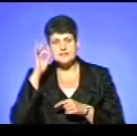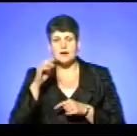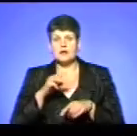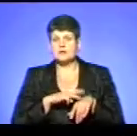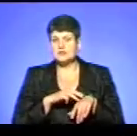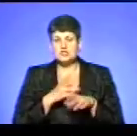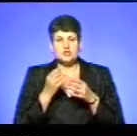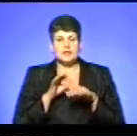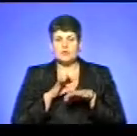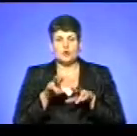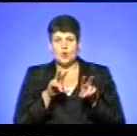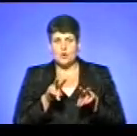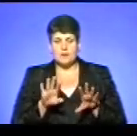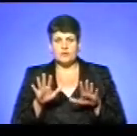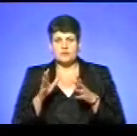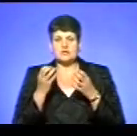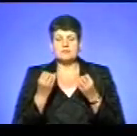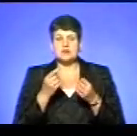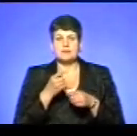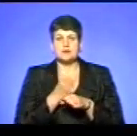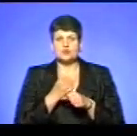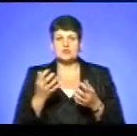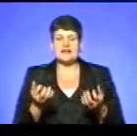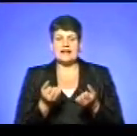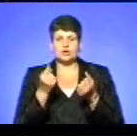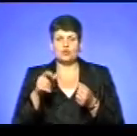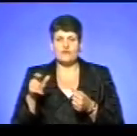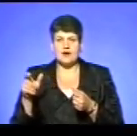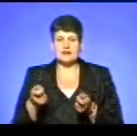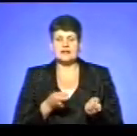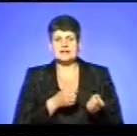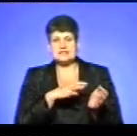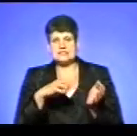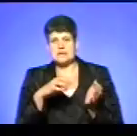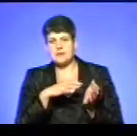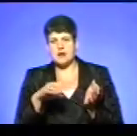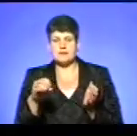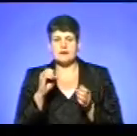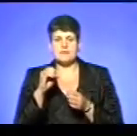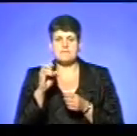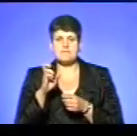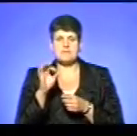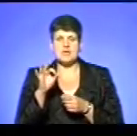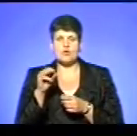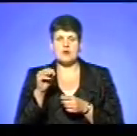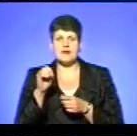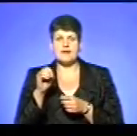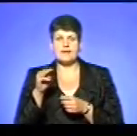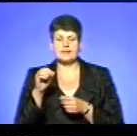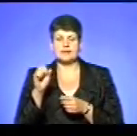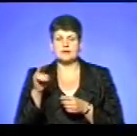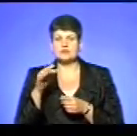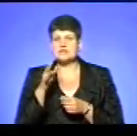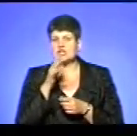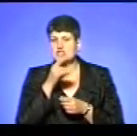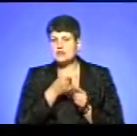проводять огляд події, оскільки там ще працюють рятувальники, зокрема, також відвозять біоетанол. Скільки часу ще триватиме цей процес,